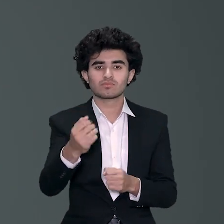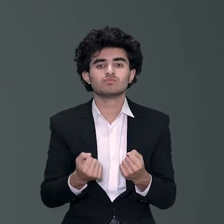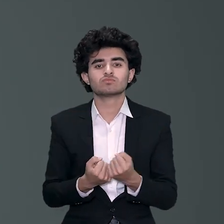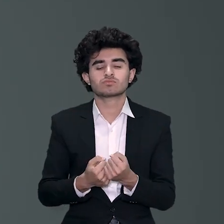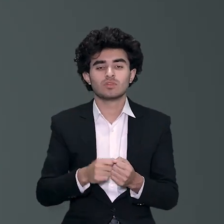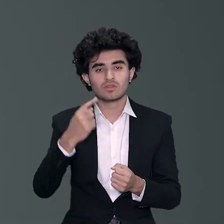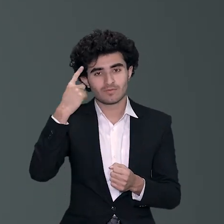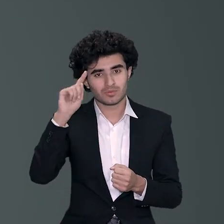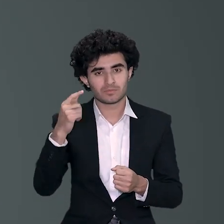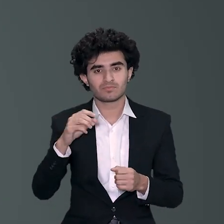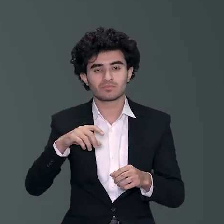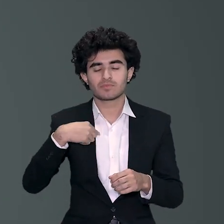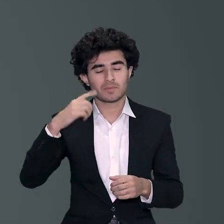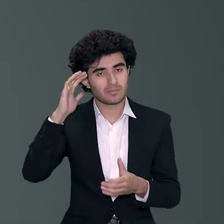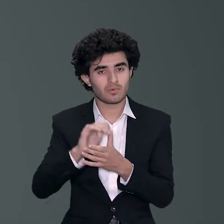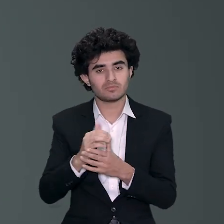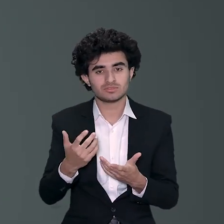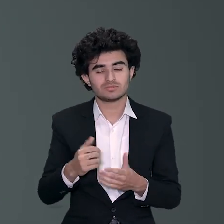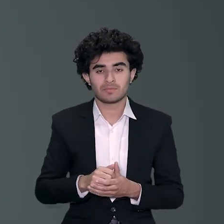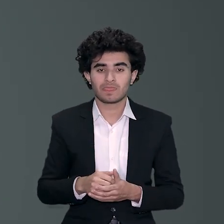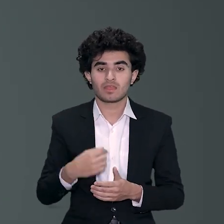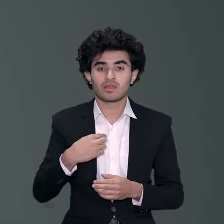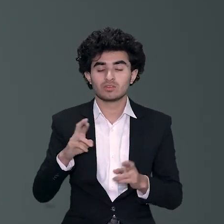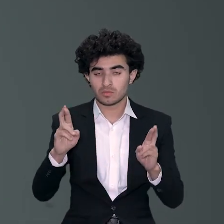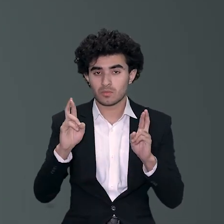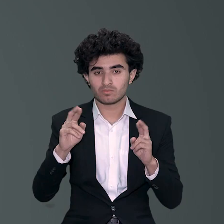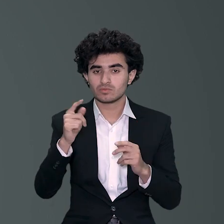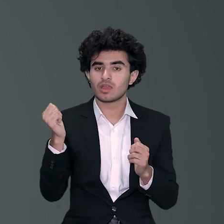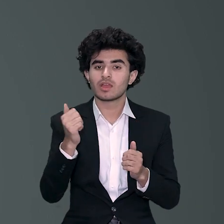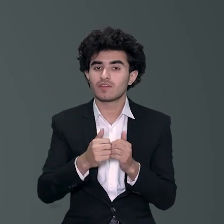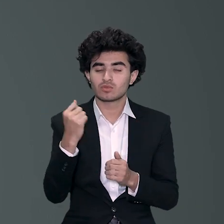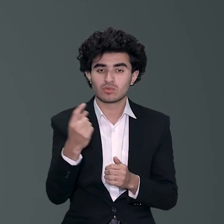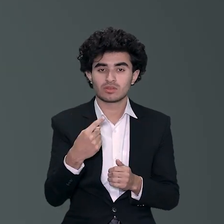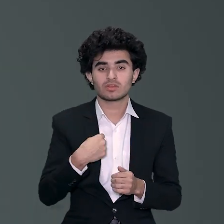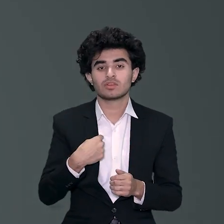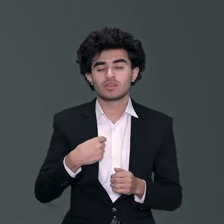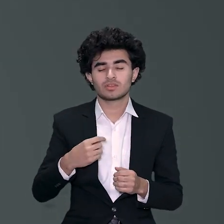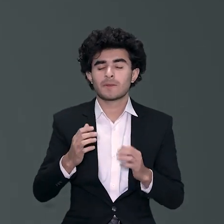کے لیے ہم نے عظم کیا ہوا ہے جس کے لیے پرامس کیا ہوا ہے سو وشنگ